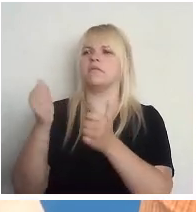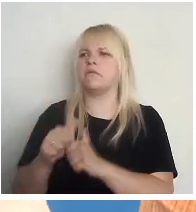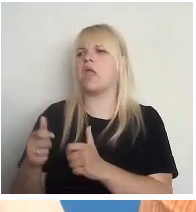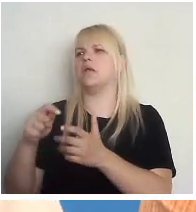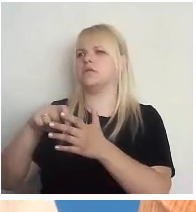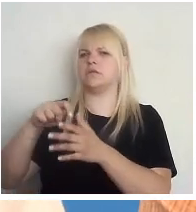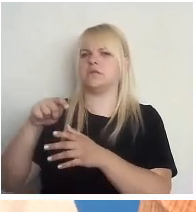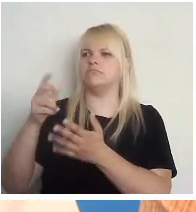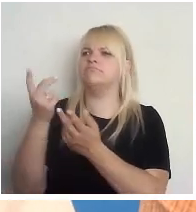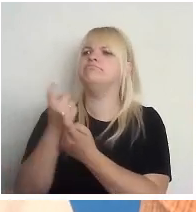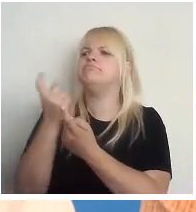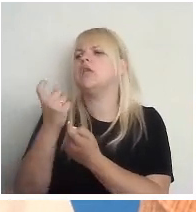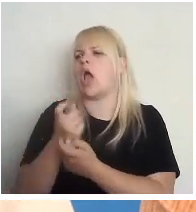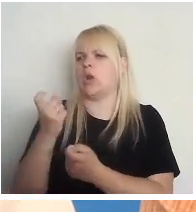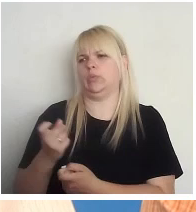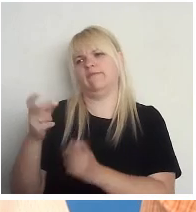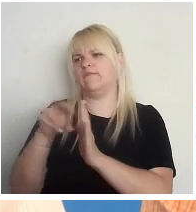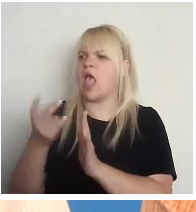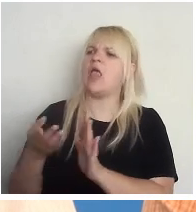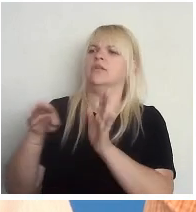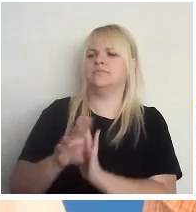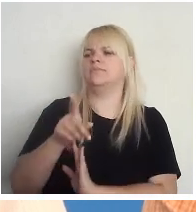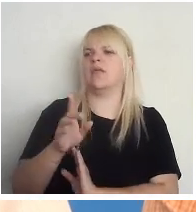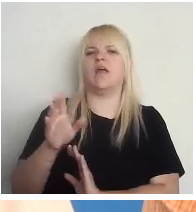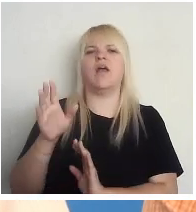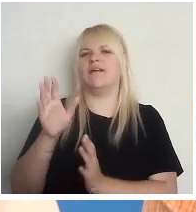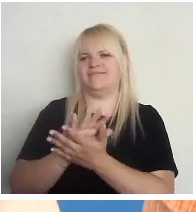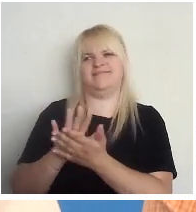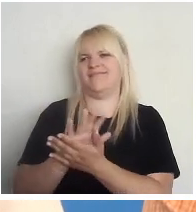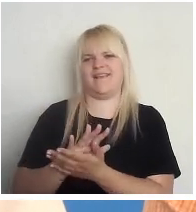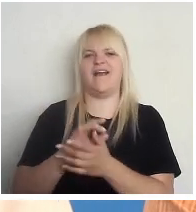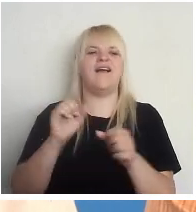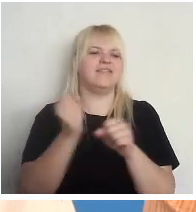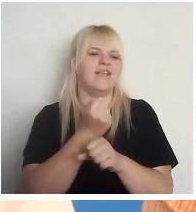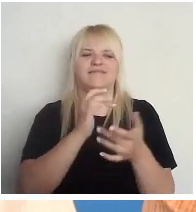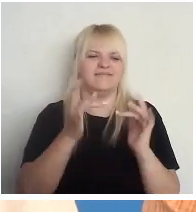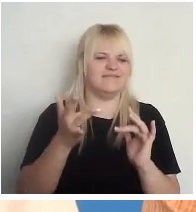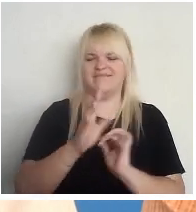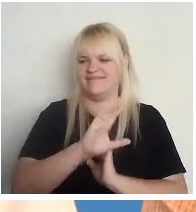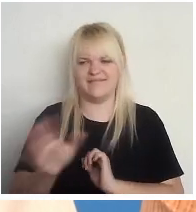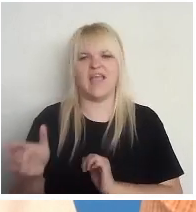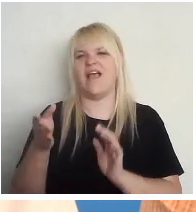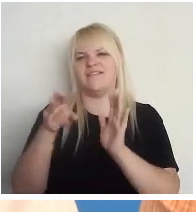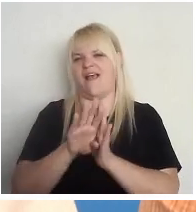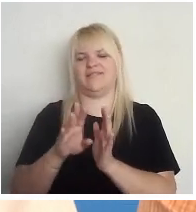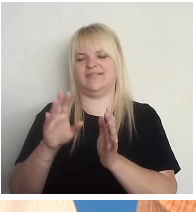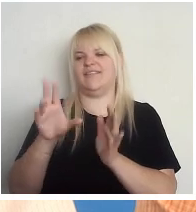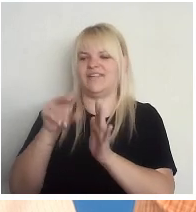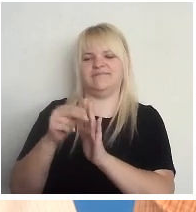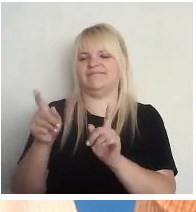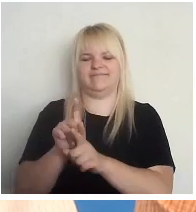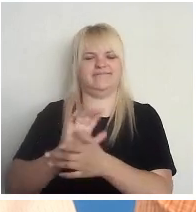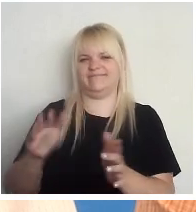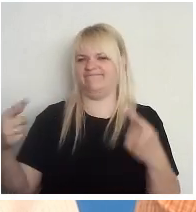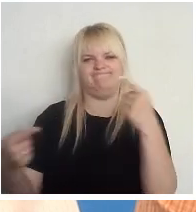pierunāt, doties vēlēt nekā ne elektroniski, ne arī klātienē. Bet man šķiet, ka